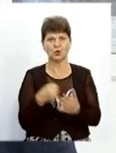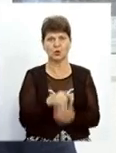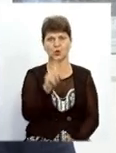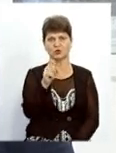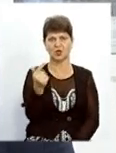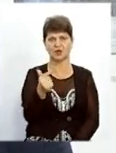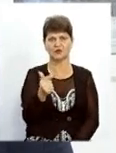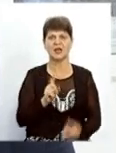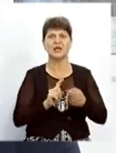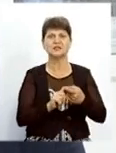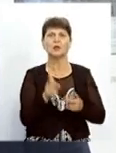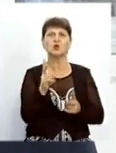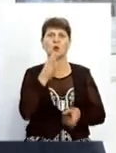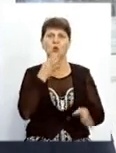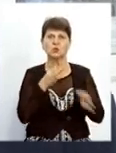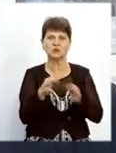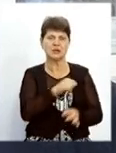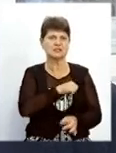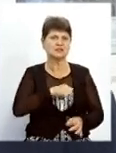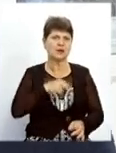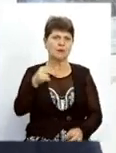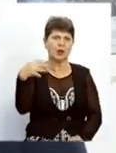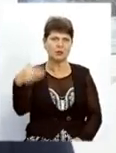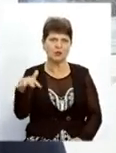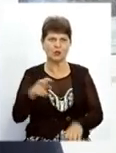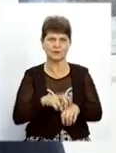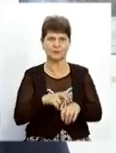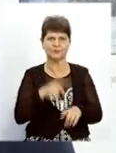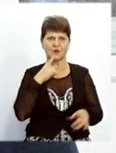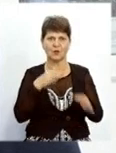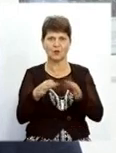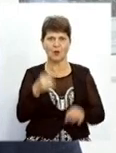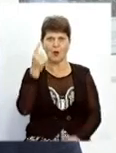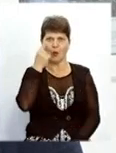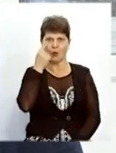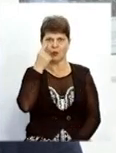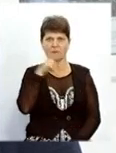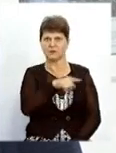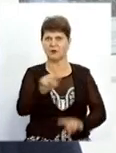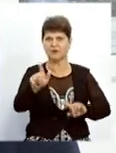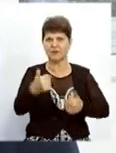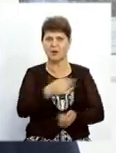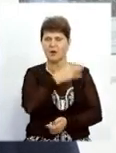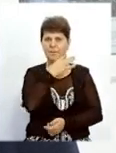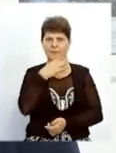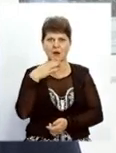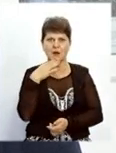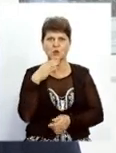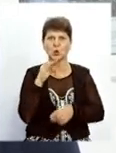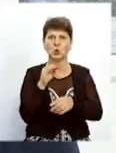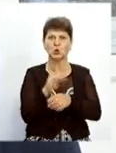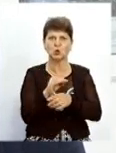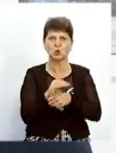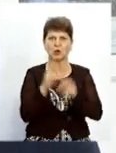гривень, в залежності від того, хто консультує. Найдорожча консультація – це консультація окуліста, тому що вона вимагає багато ще додаткових